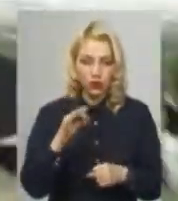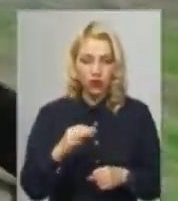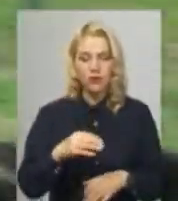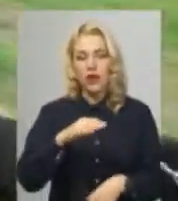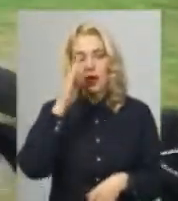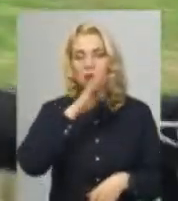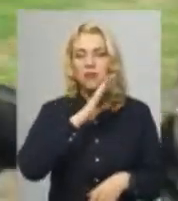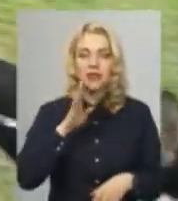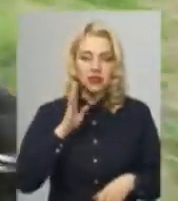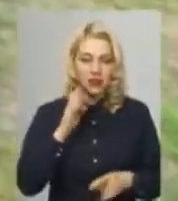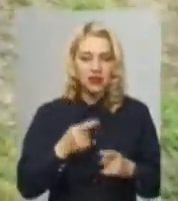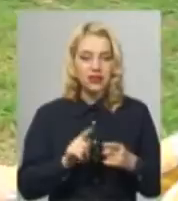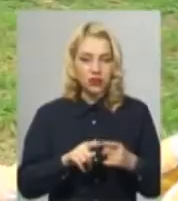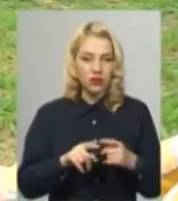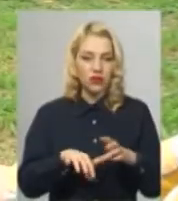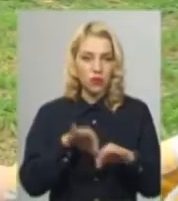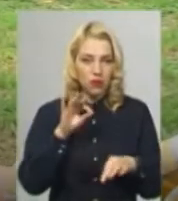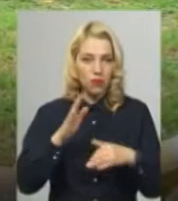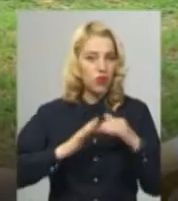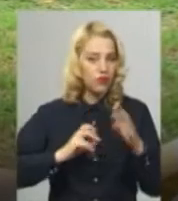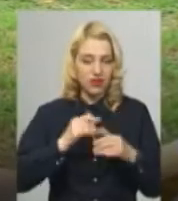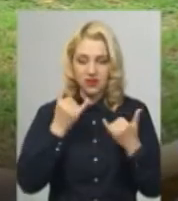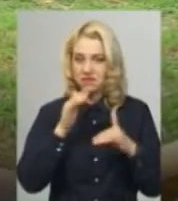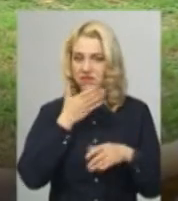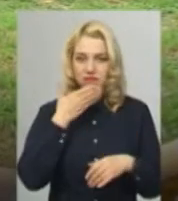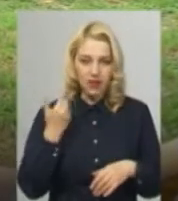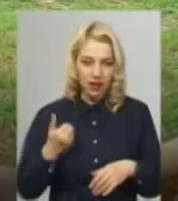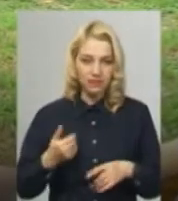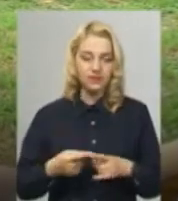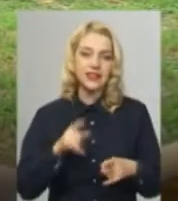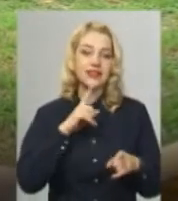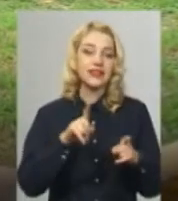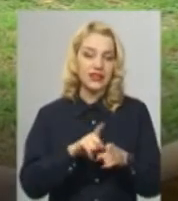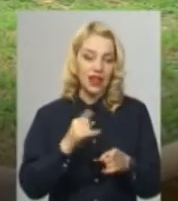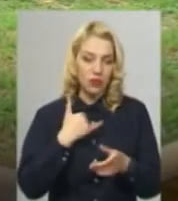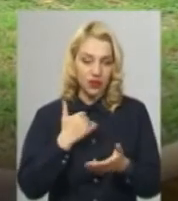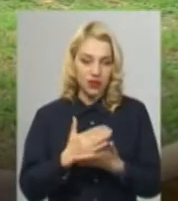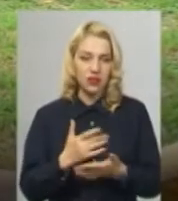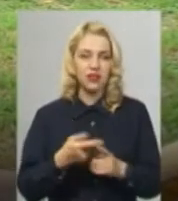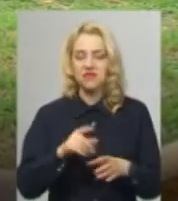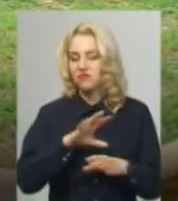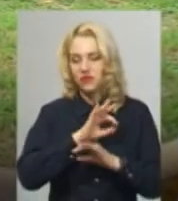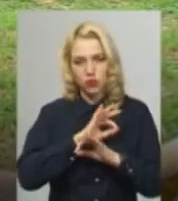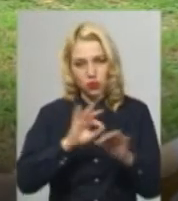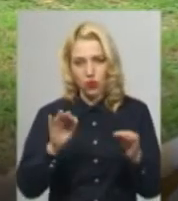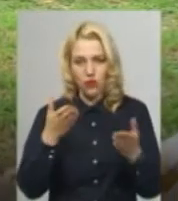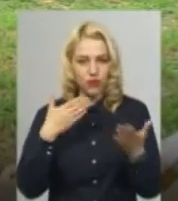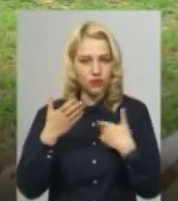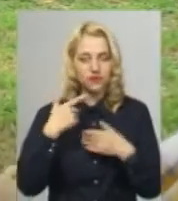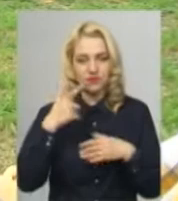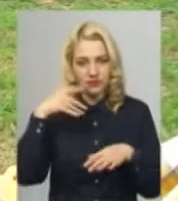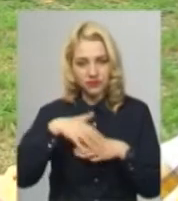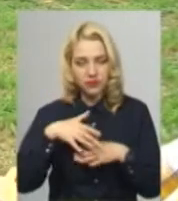нинішній професії доньки не здивувалися. У мене також і сестра, вона також військова, так що вони чудово поставилися. Вони